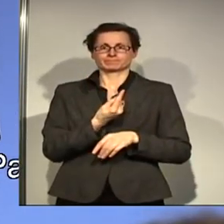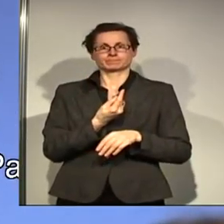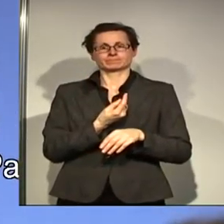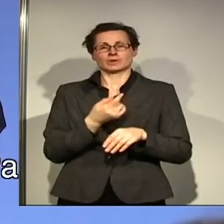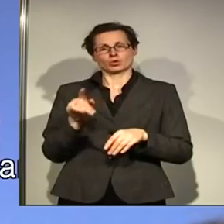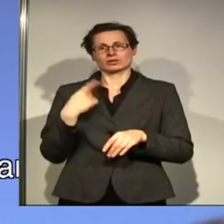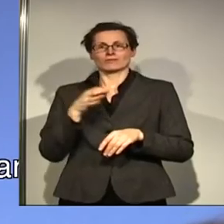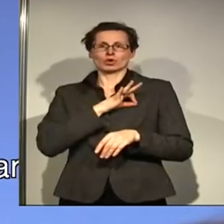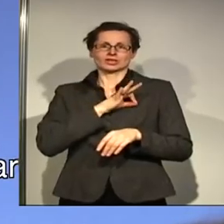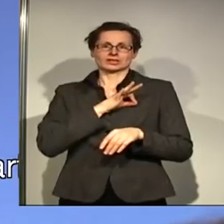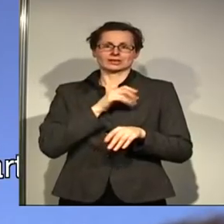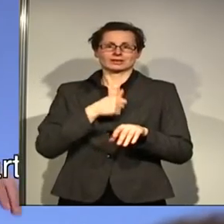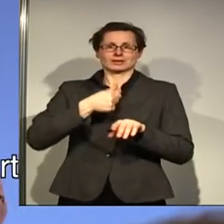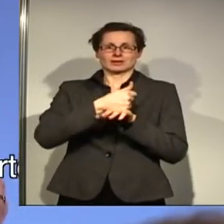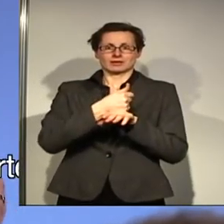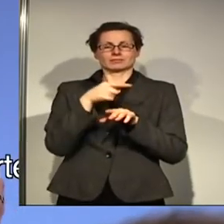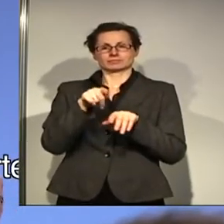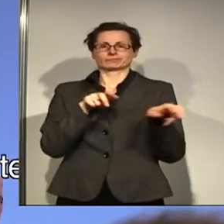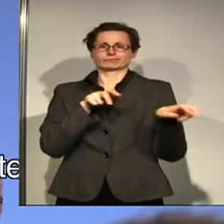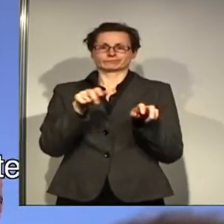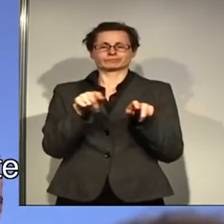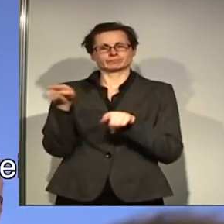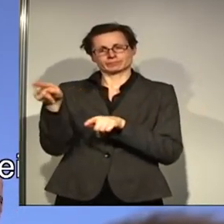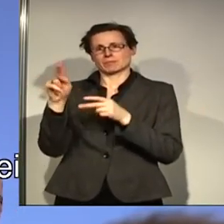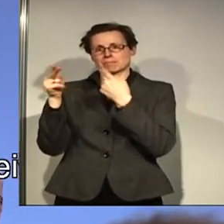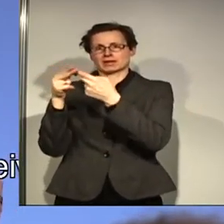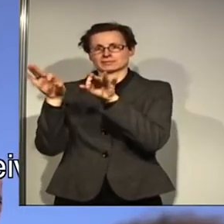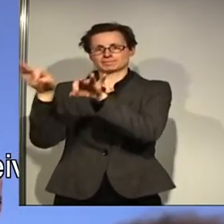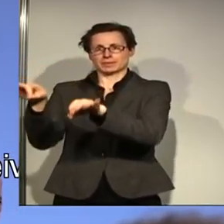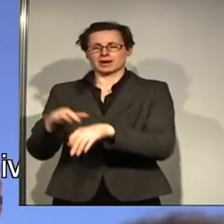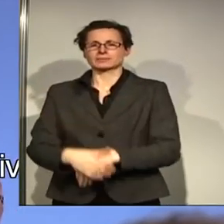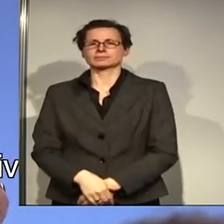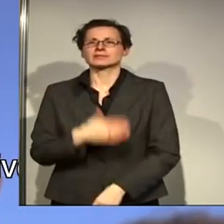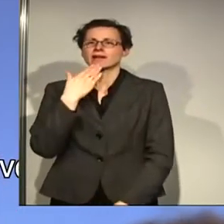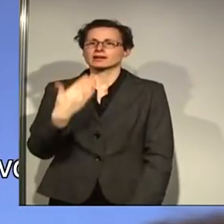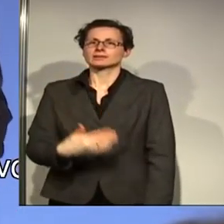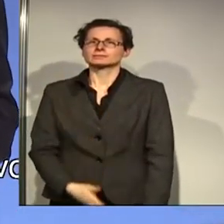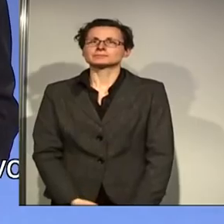gemanagt wird. Dort ist es in den richtigen Händen, dort ist es aus dem Stillstand geholt worden. Vielen Dank, Sigmar.